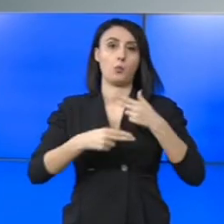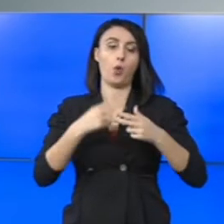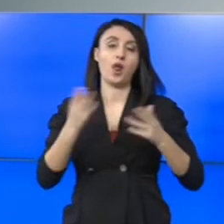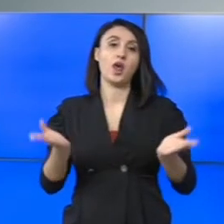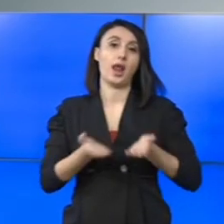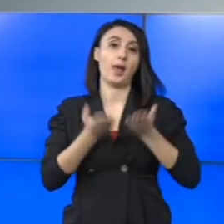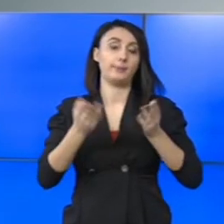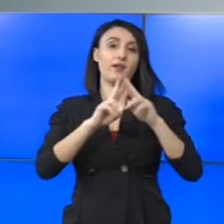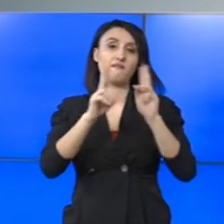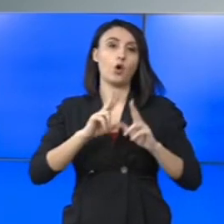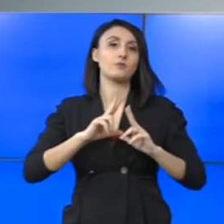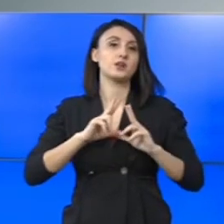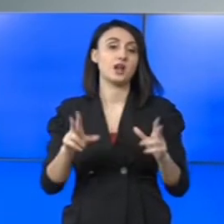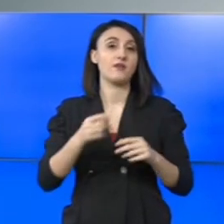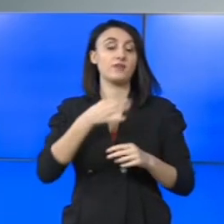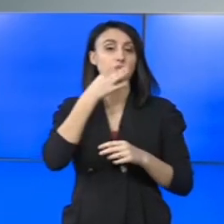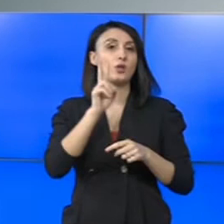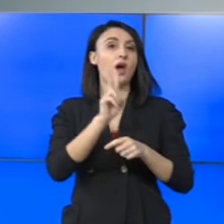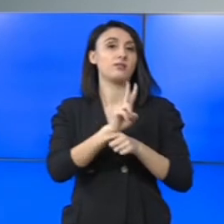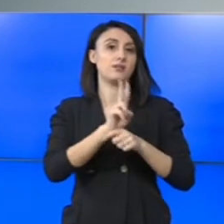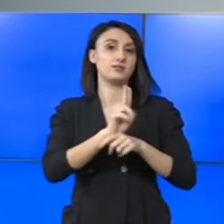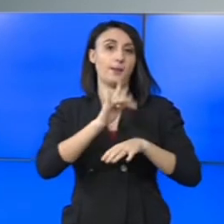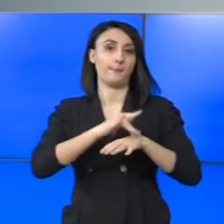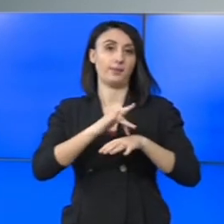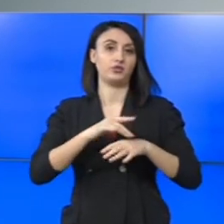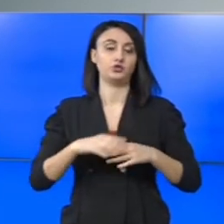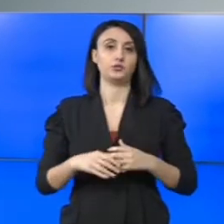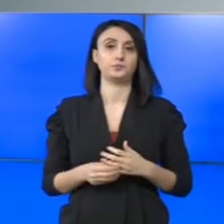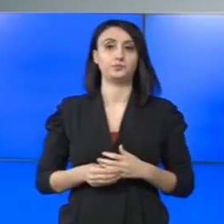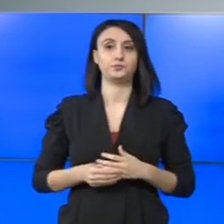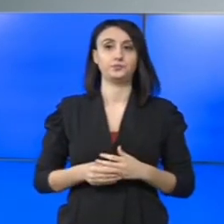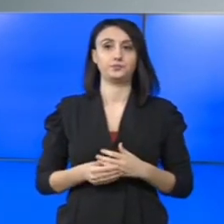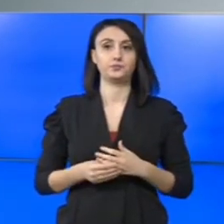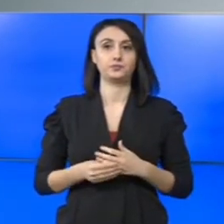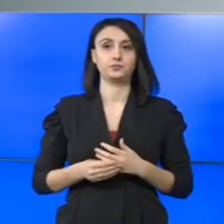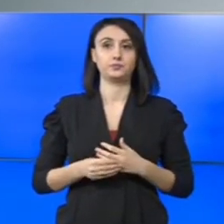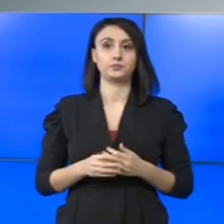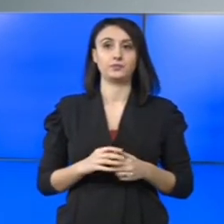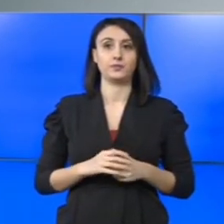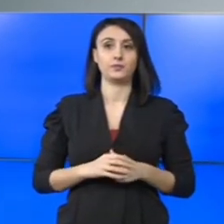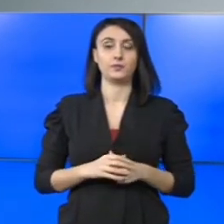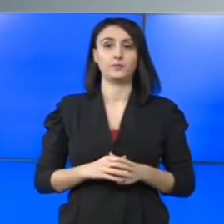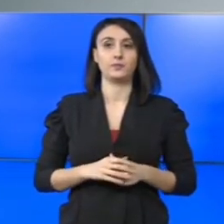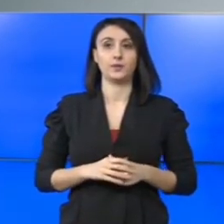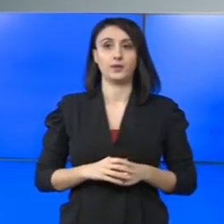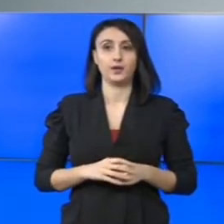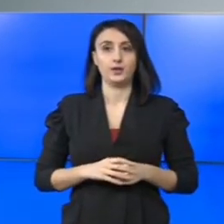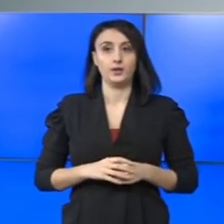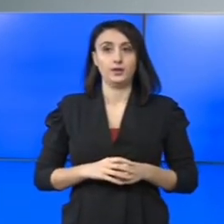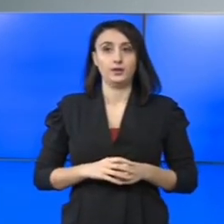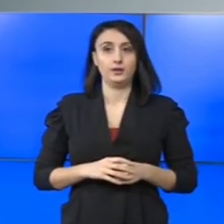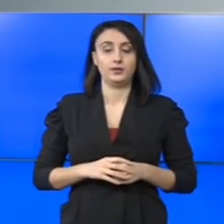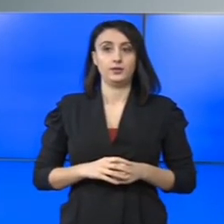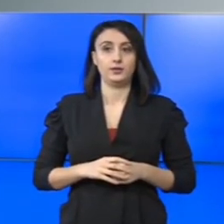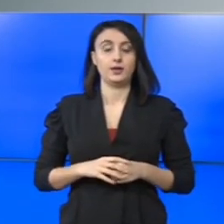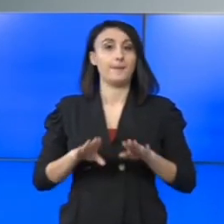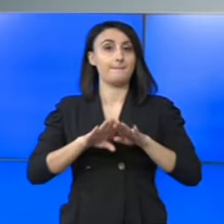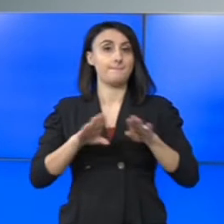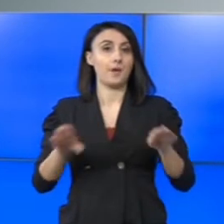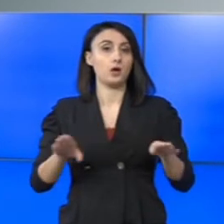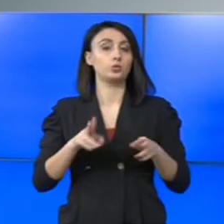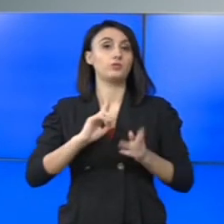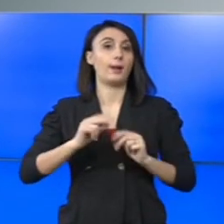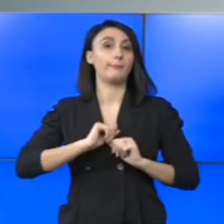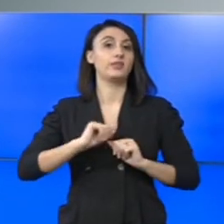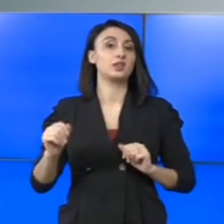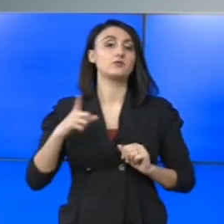rapidă spre forme severe, avertizează medicii. La Marius Nasta, paturile din terapie intensivă sunt ocupate de